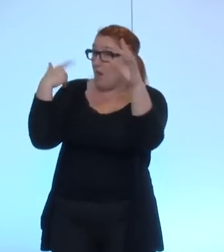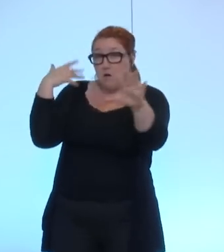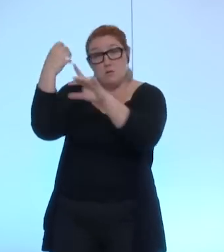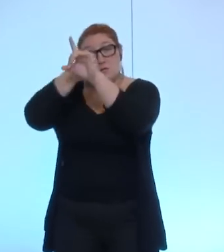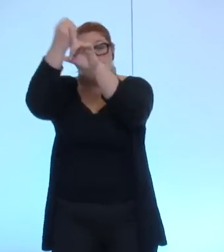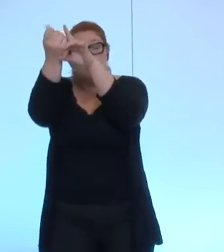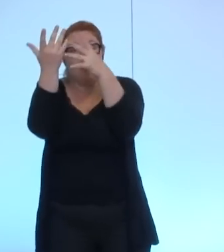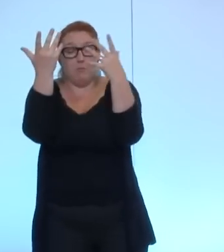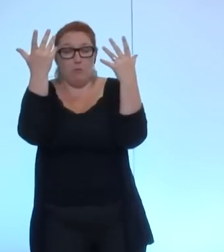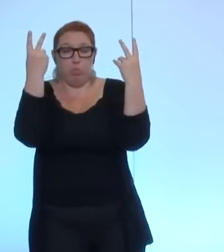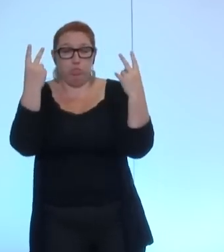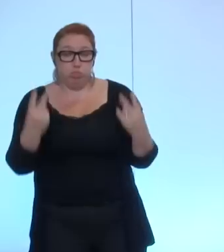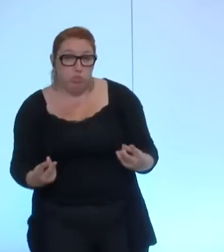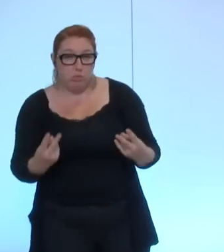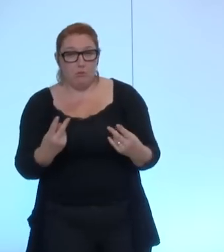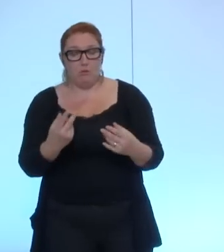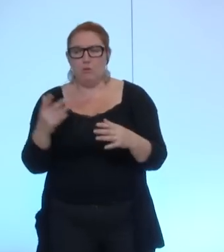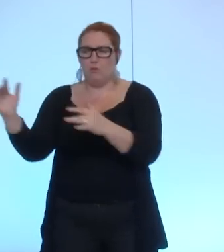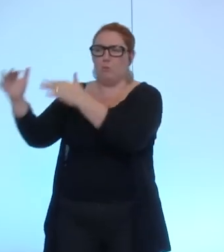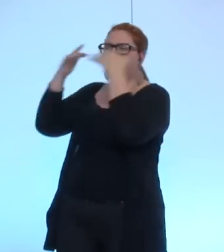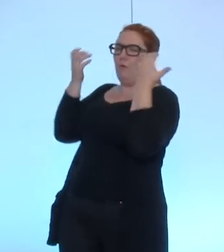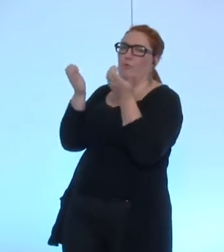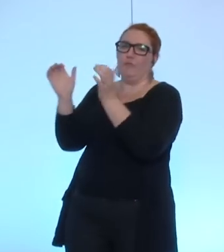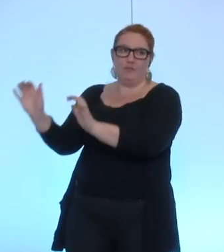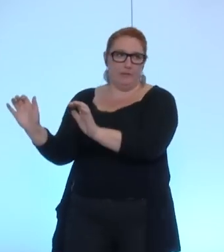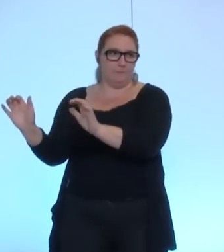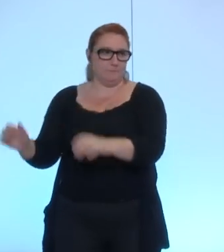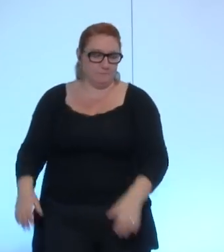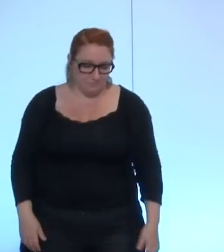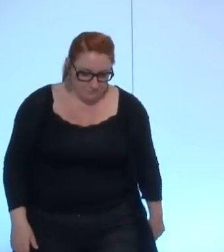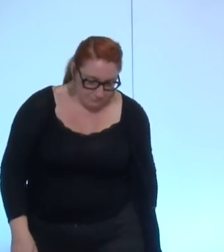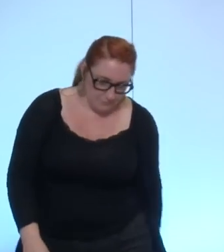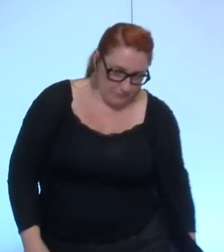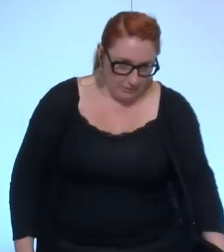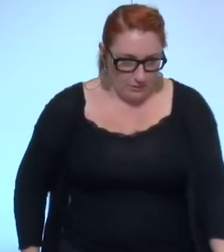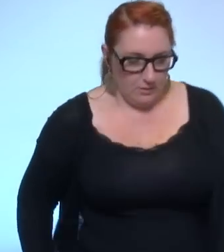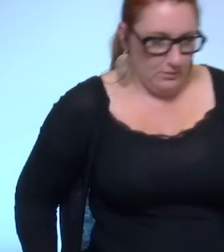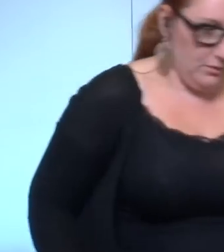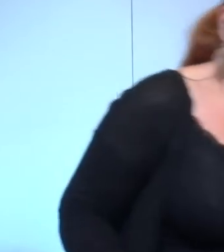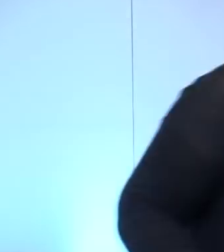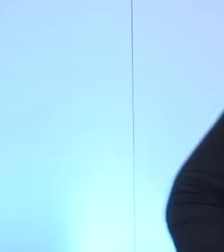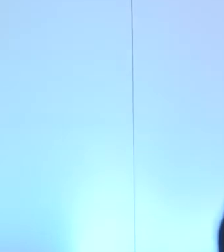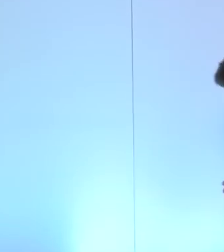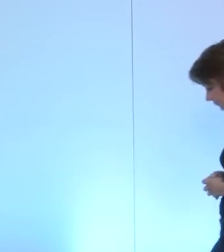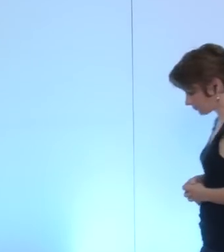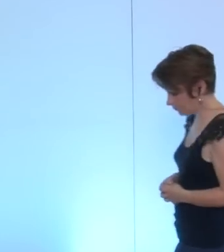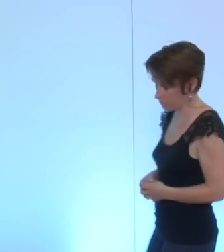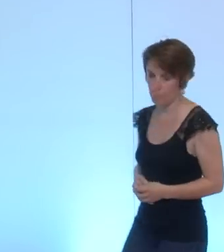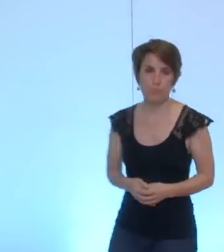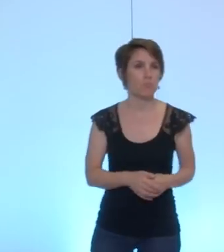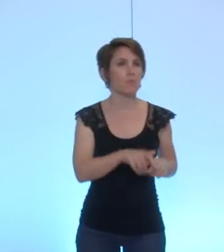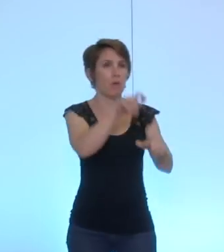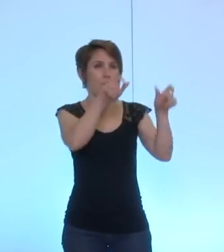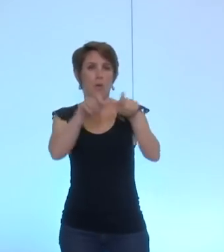constater que malgré toutes les interventions des personnalités de quelque sensibilité ou culte qu'elles soient les